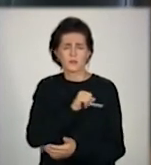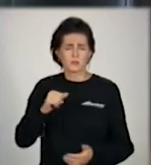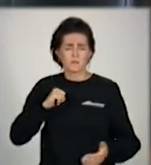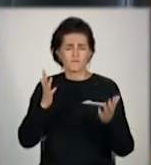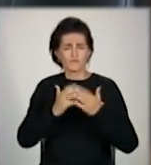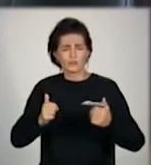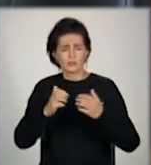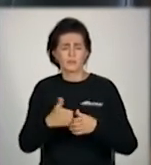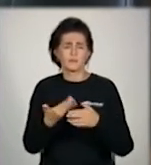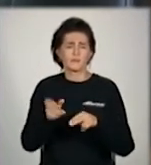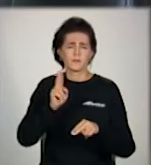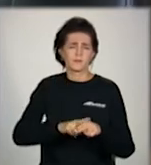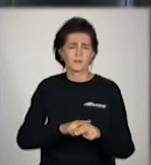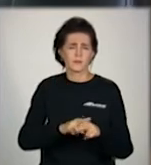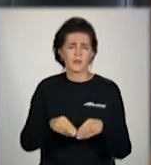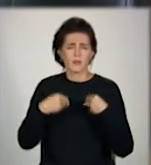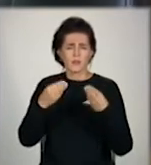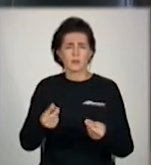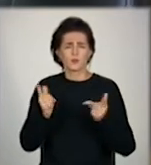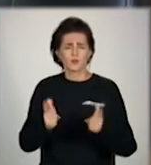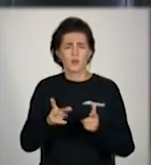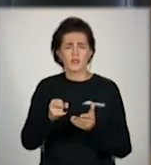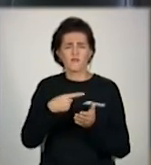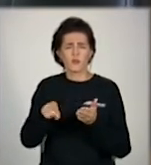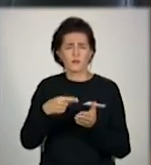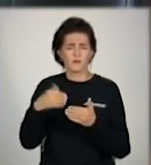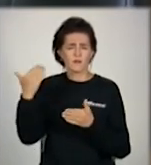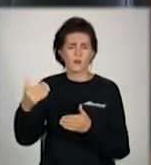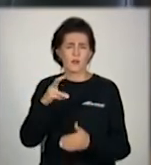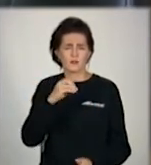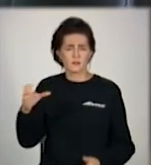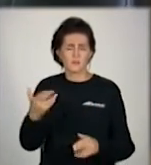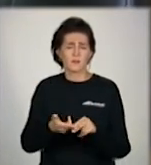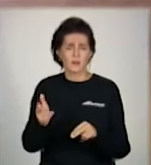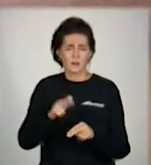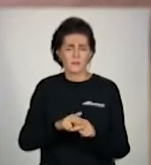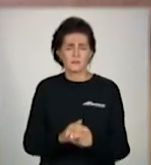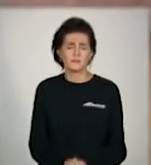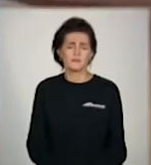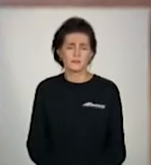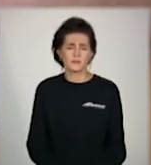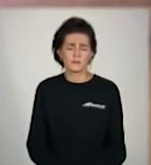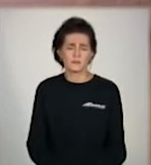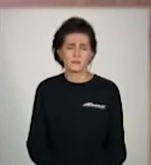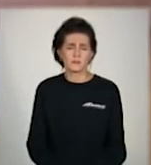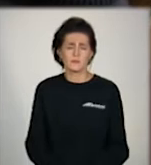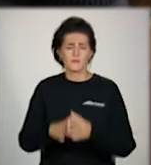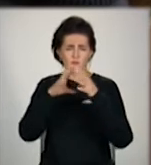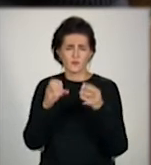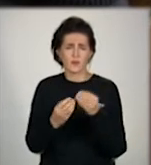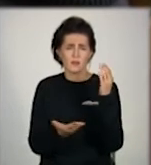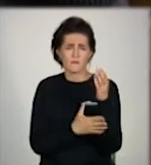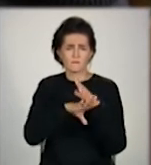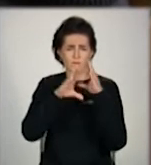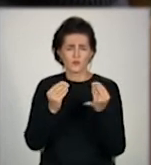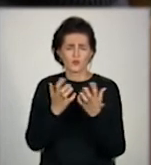дає погодження на виписку лісничому. І всі ці дрова отоварюються.